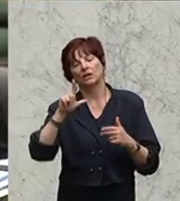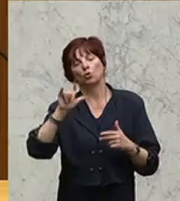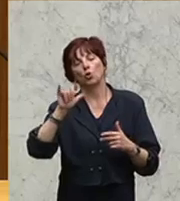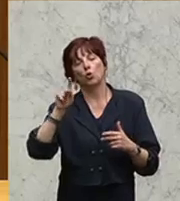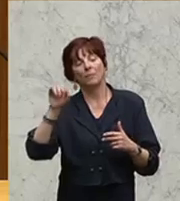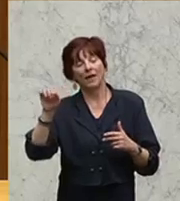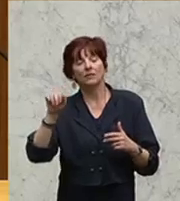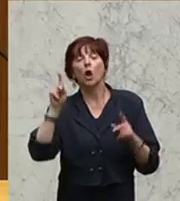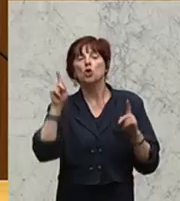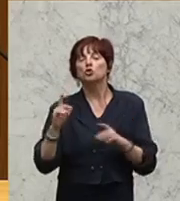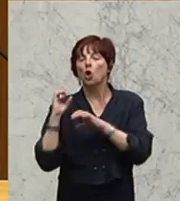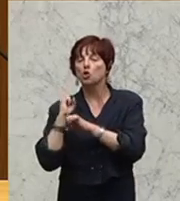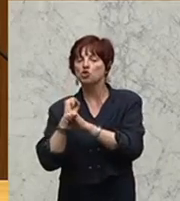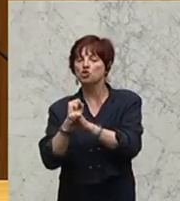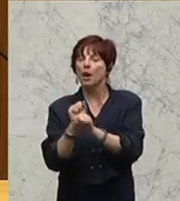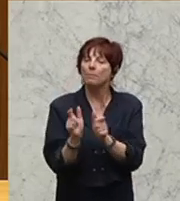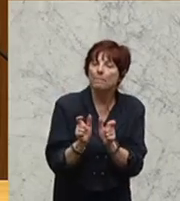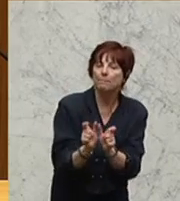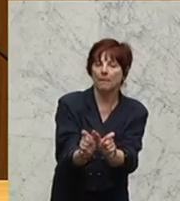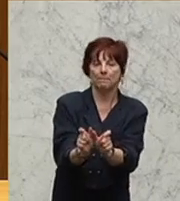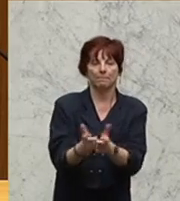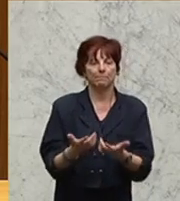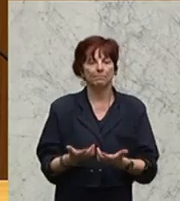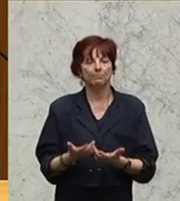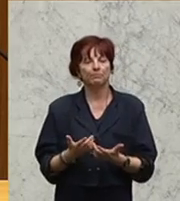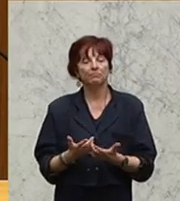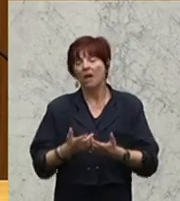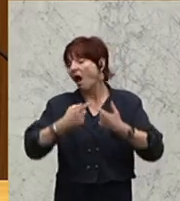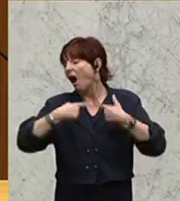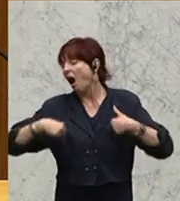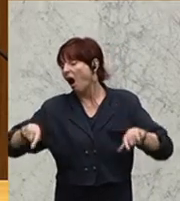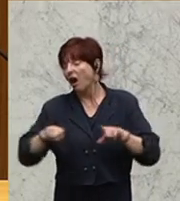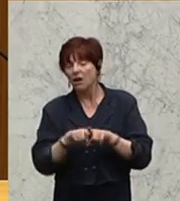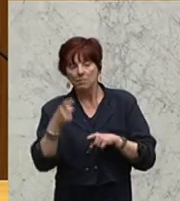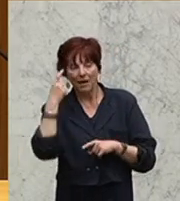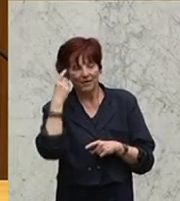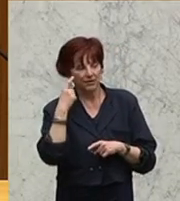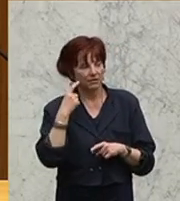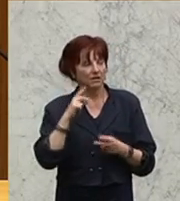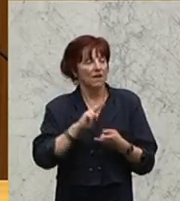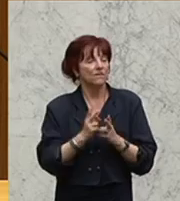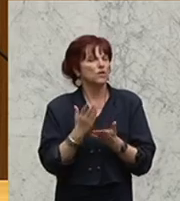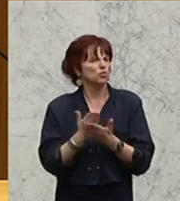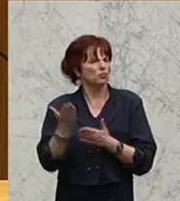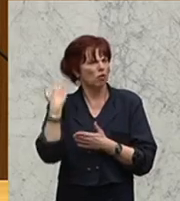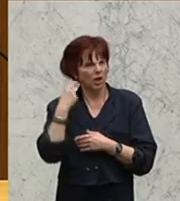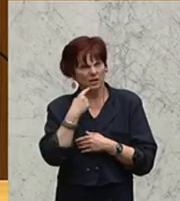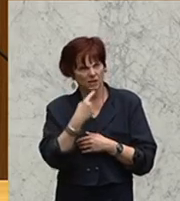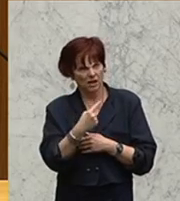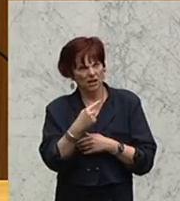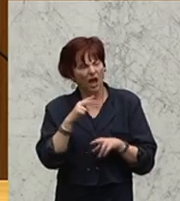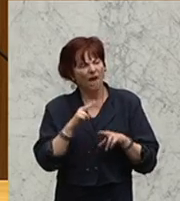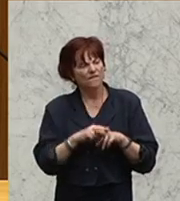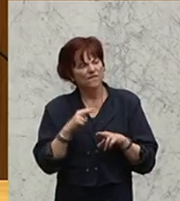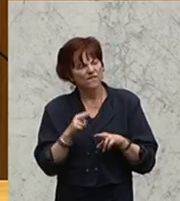stärker entgegenzutreten. Denn der Fehler wäre ja, wenn man, wie ich das vorhin gesagt habe, die